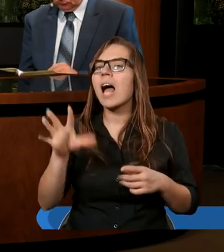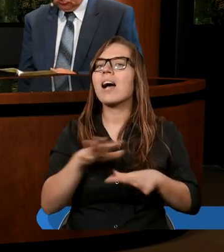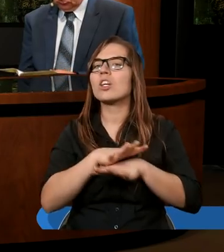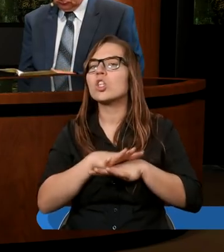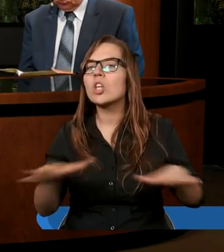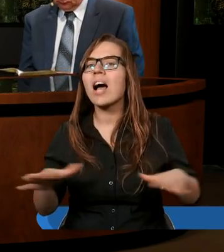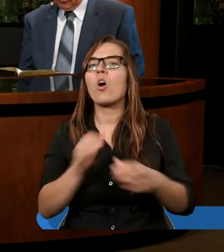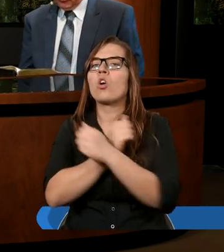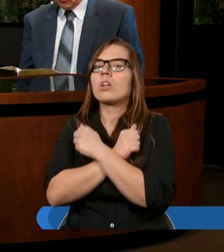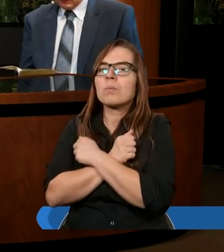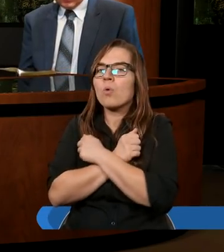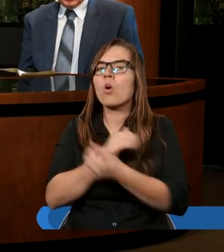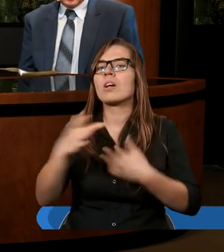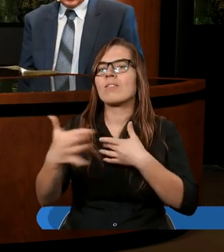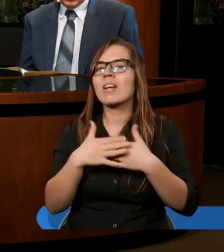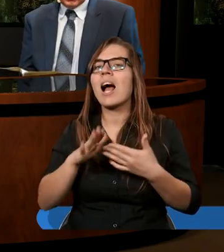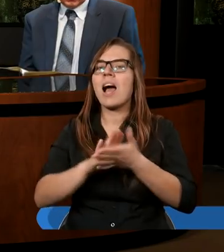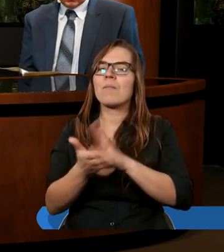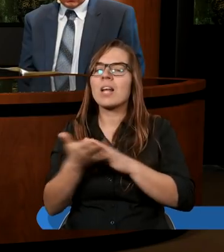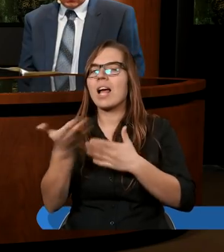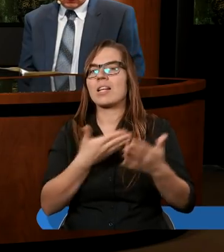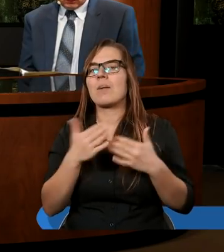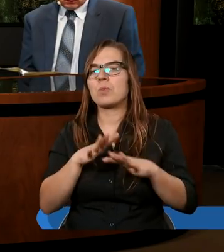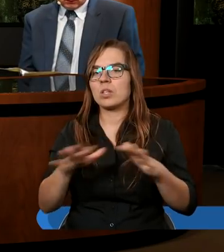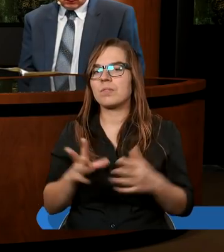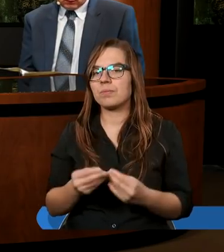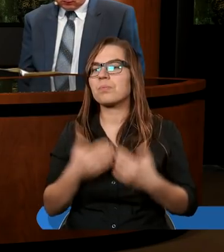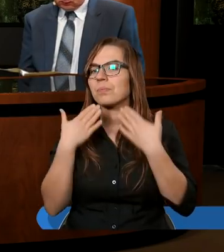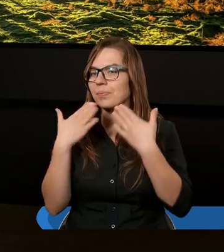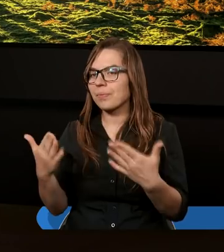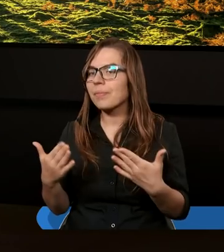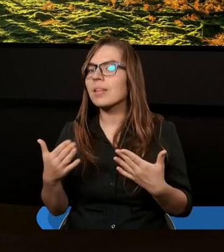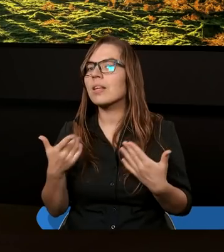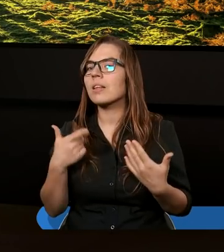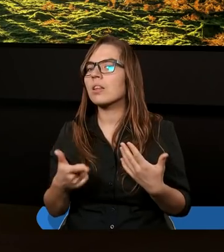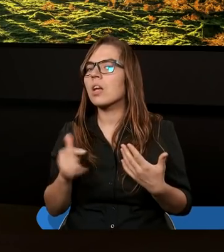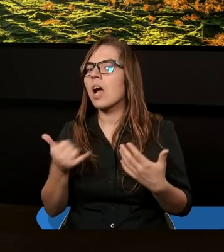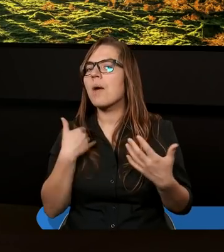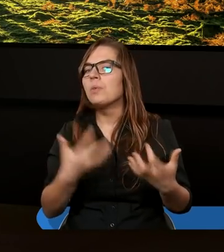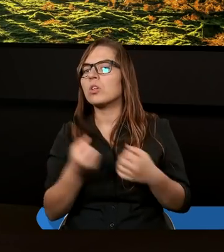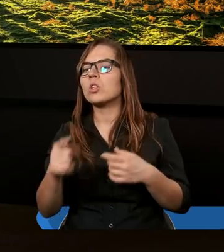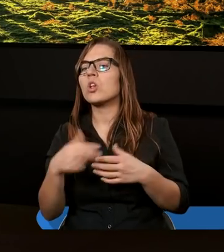szczerości, do miłości wzajemnej i do troski. Dziękuję. Jakbyśmy do tego nie podeszli teraz, to